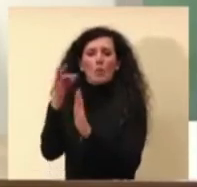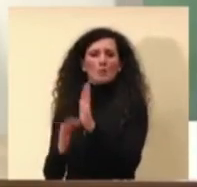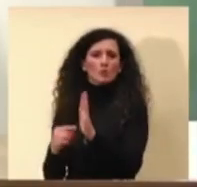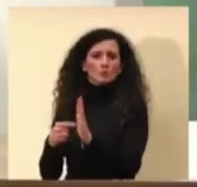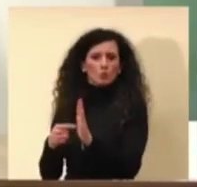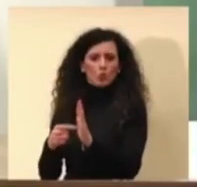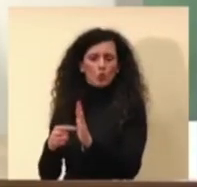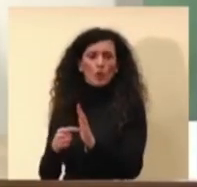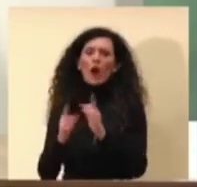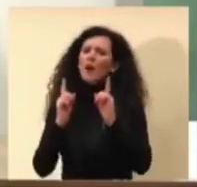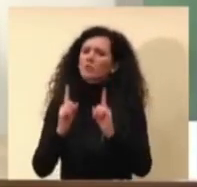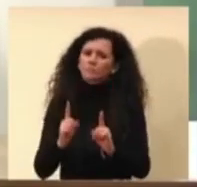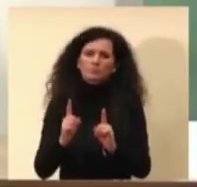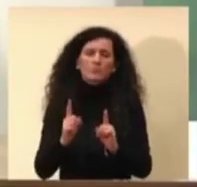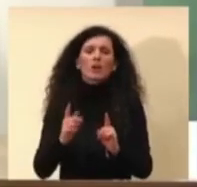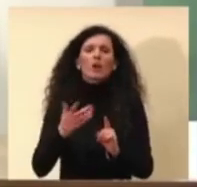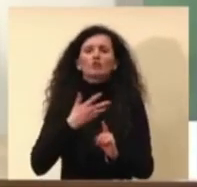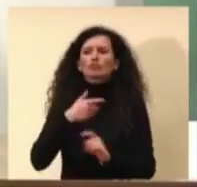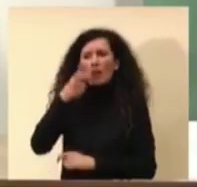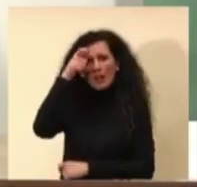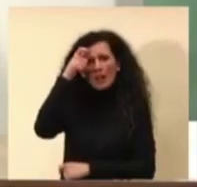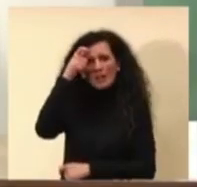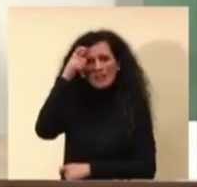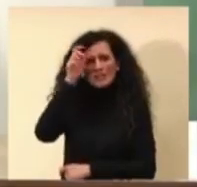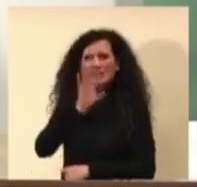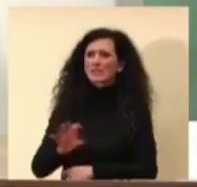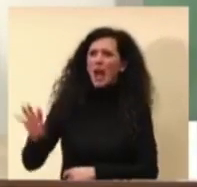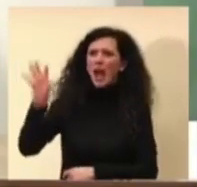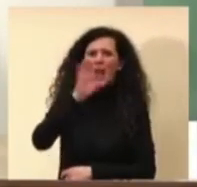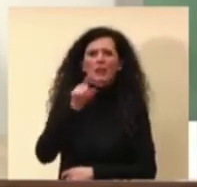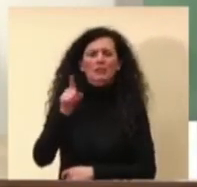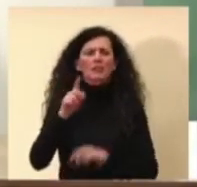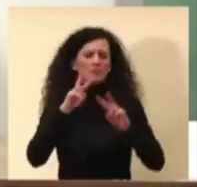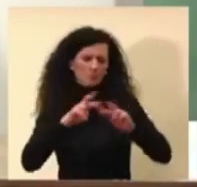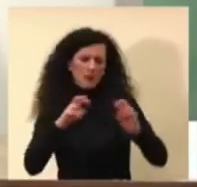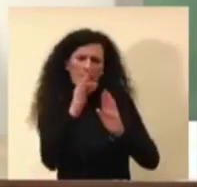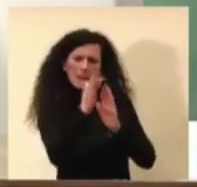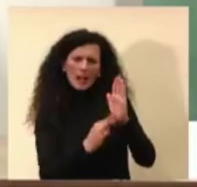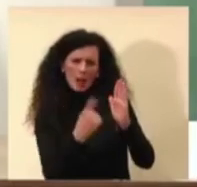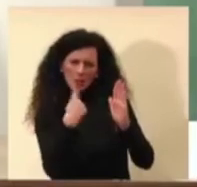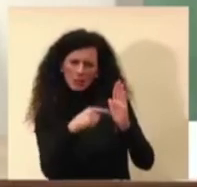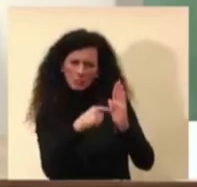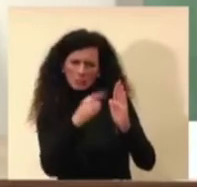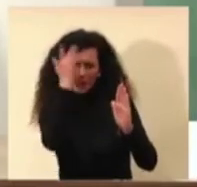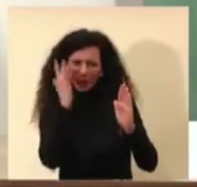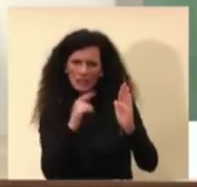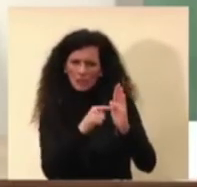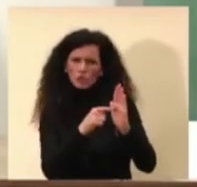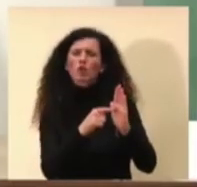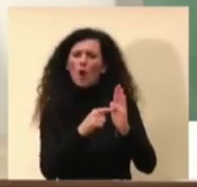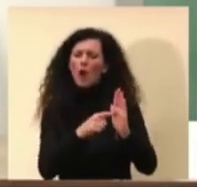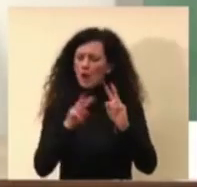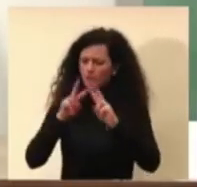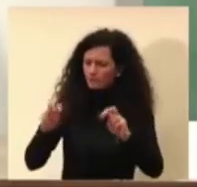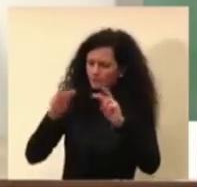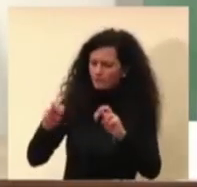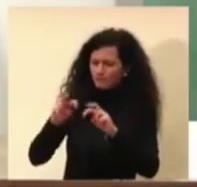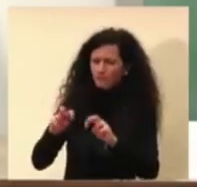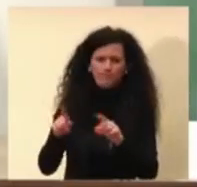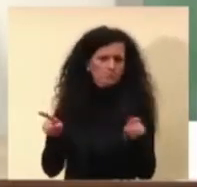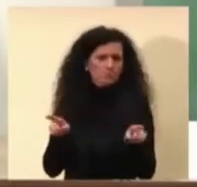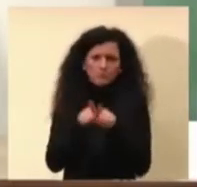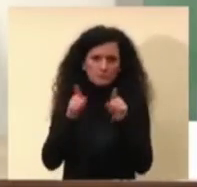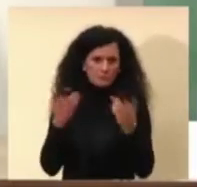tutti i paesi con modelli diversi analizzano poi questi parametri sostanzialmente. Quindi credo che questo